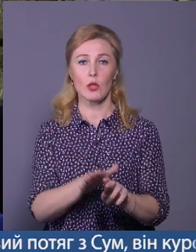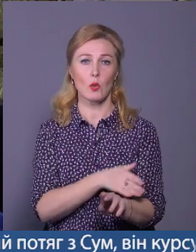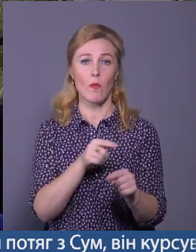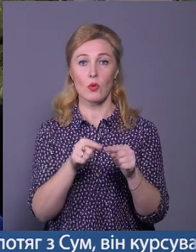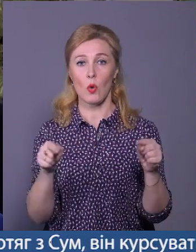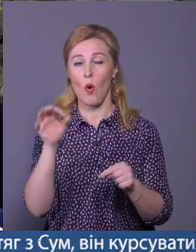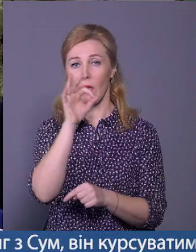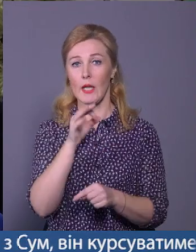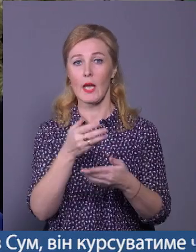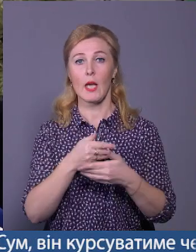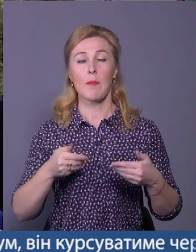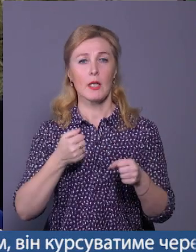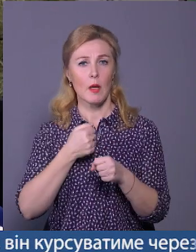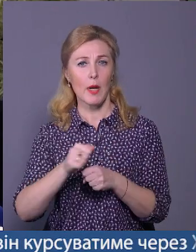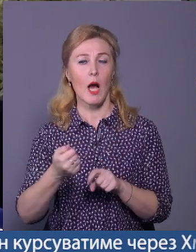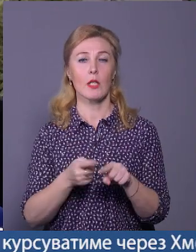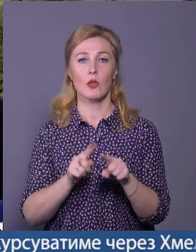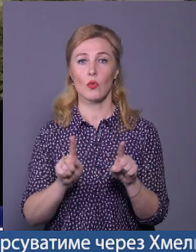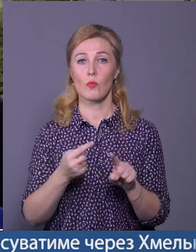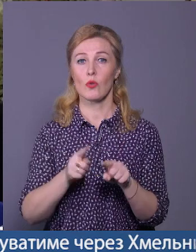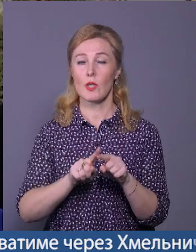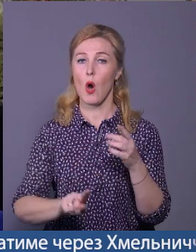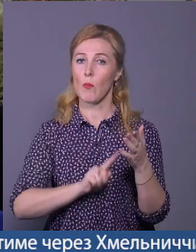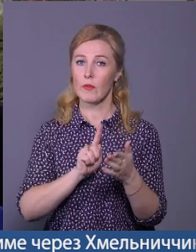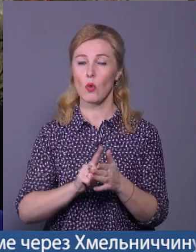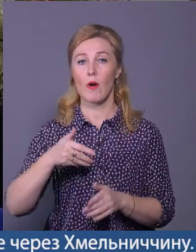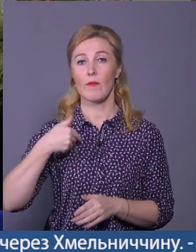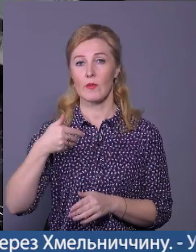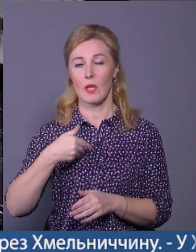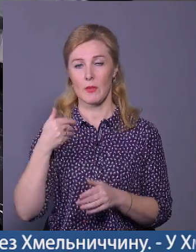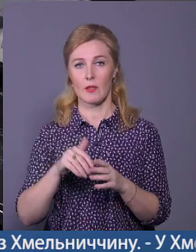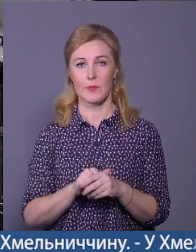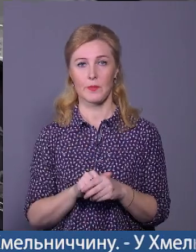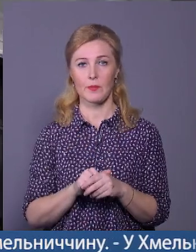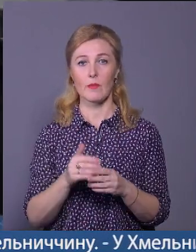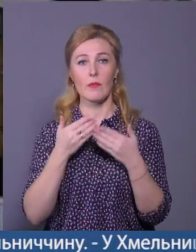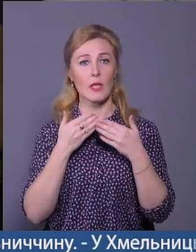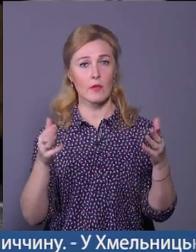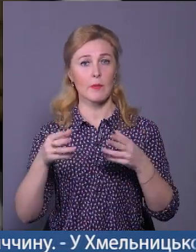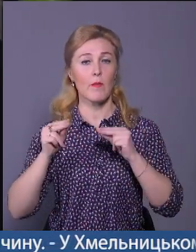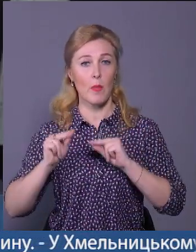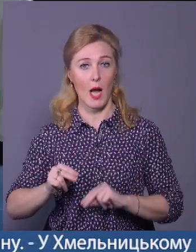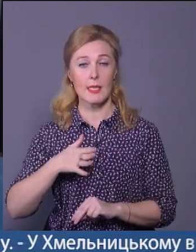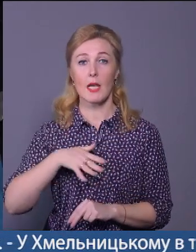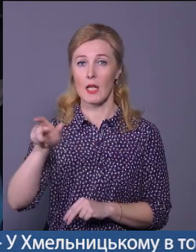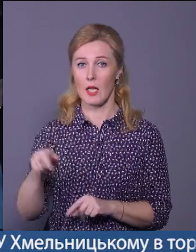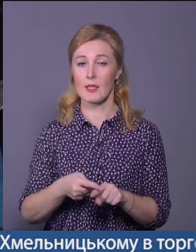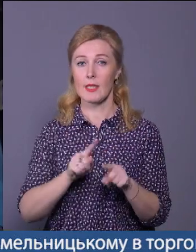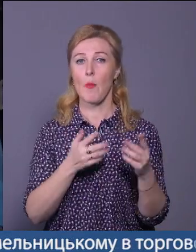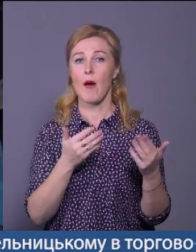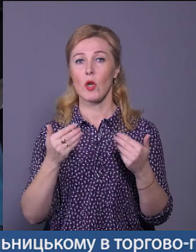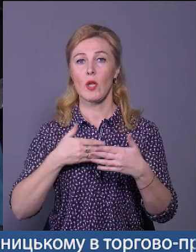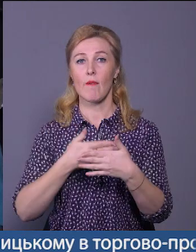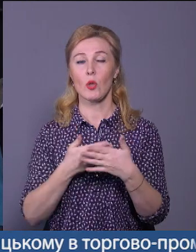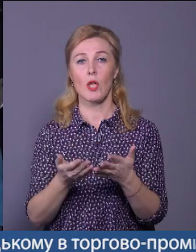ріки. І ми б ще наполягали на тому, що це мають бути якісь вітаміни для того, щоб збагачувати імунітет». Завдяки співпраці з канадцями цими вихідними